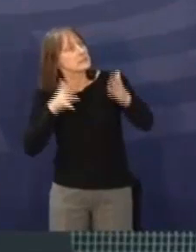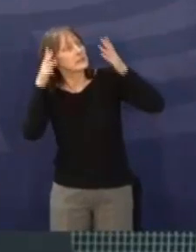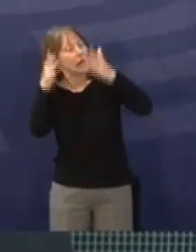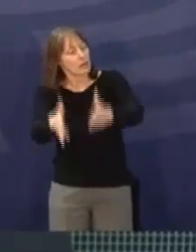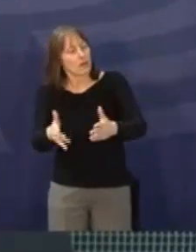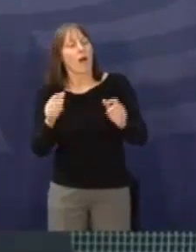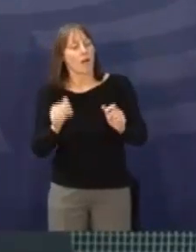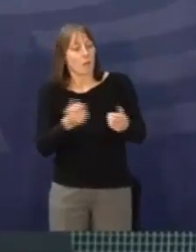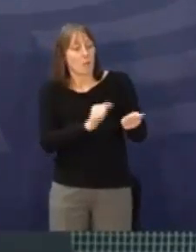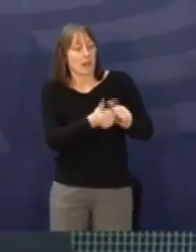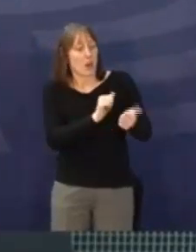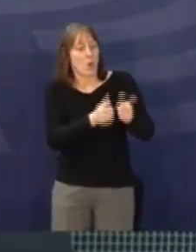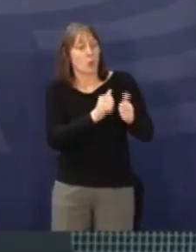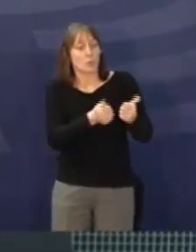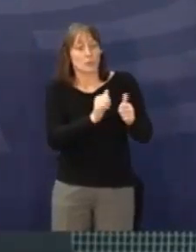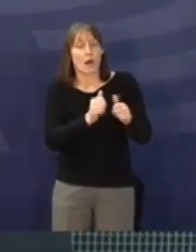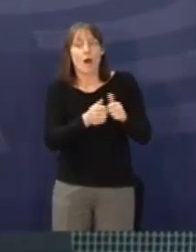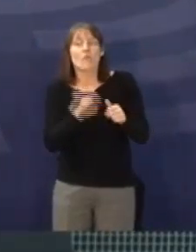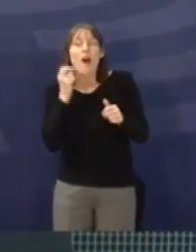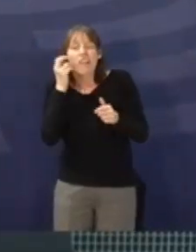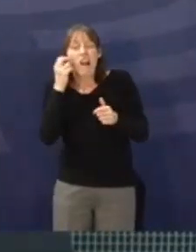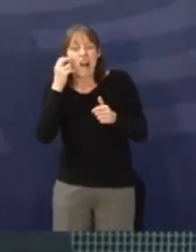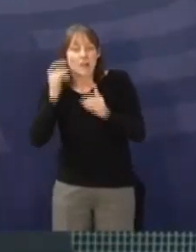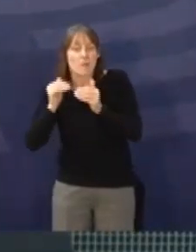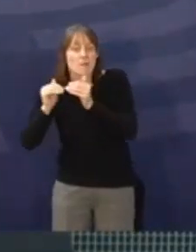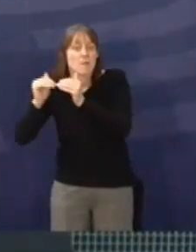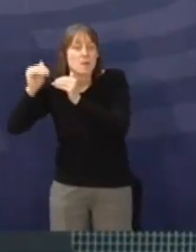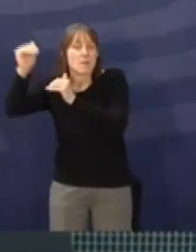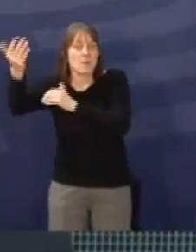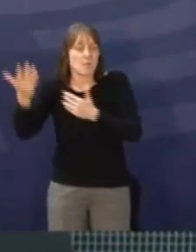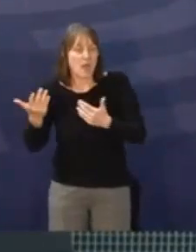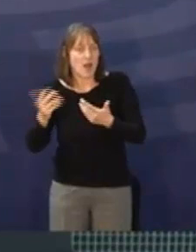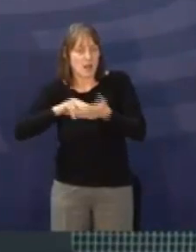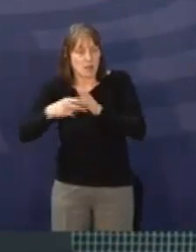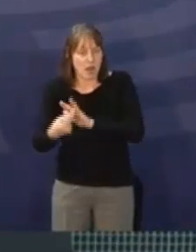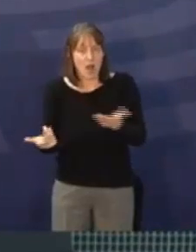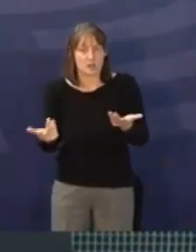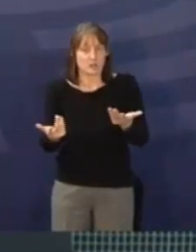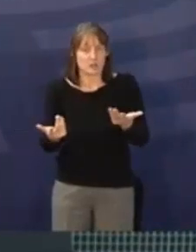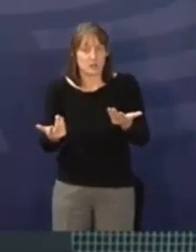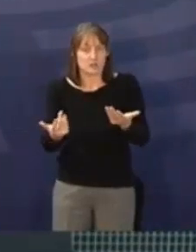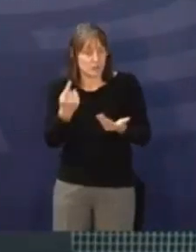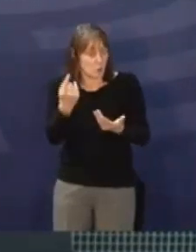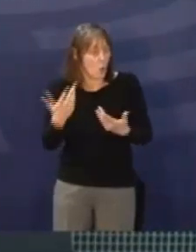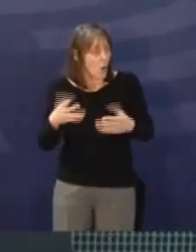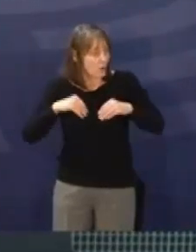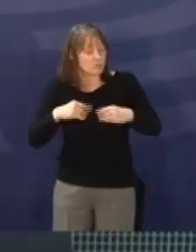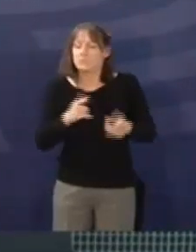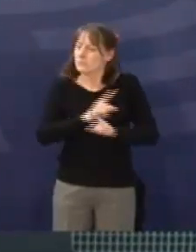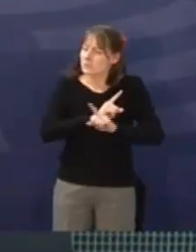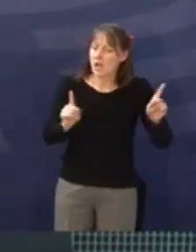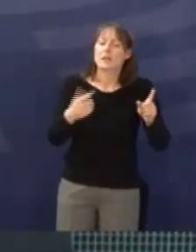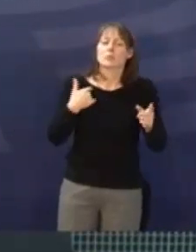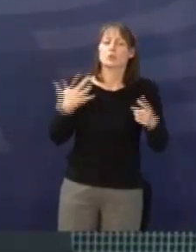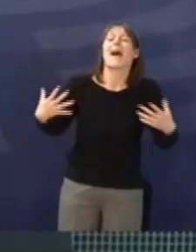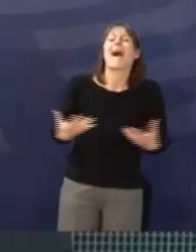systematisch ihre Piloten zu überaltern. Diese Entscheidung der Lufthansa ist inakzeptabel. Solche Optionen hätte man mit den Rettungspaketen ausschließen